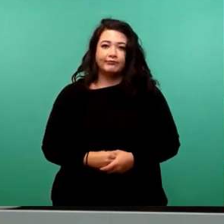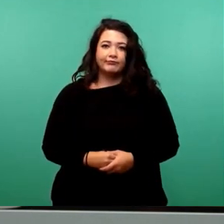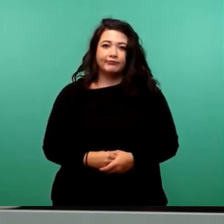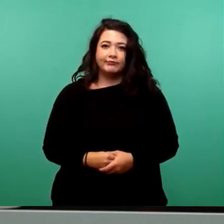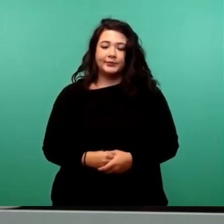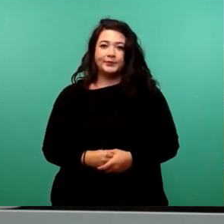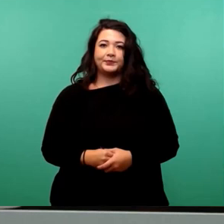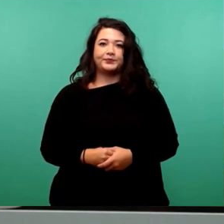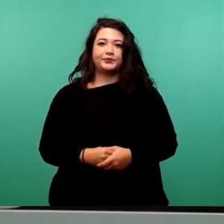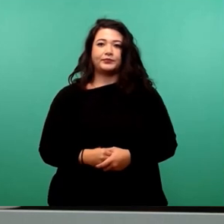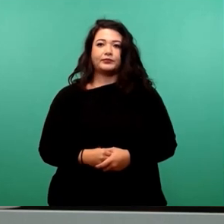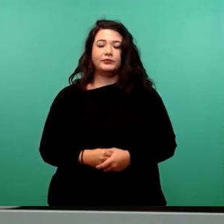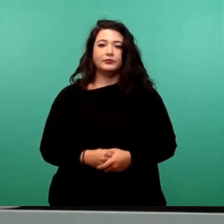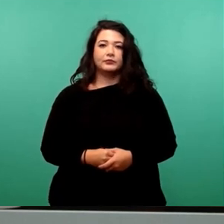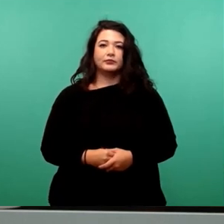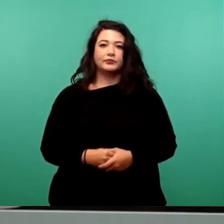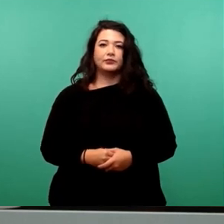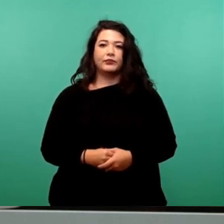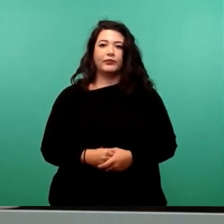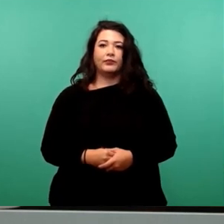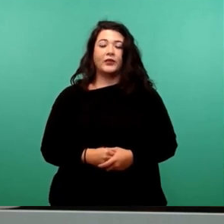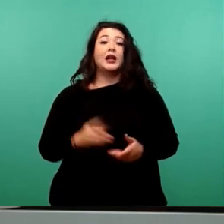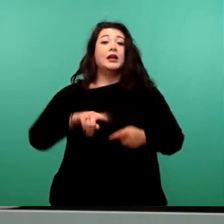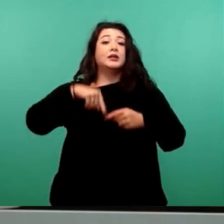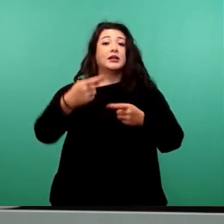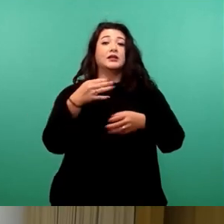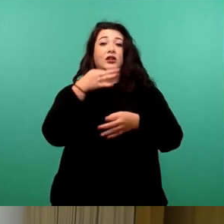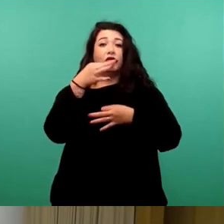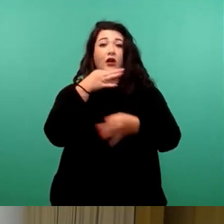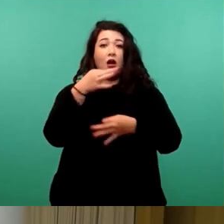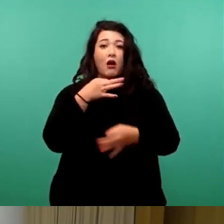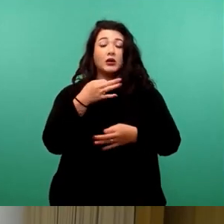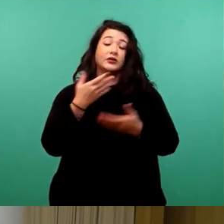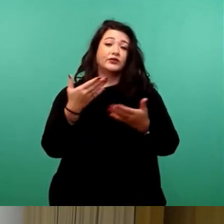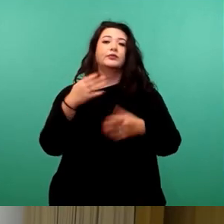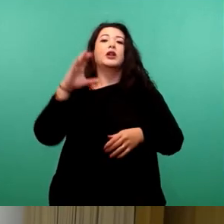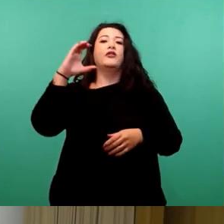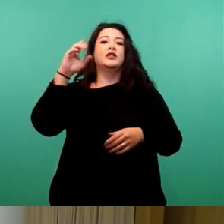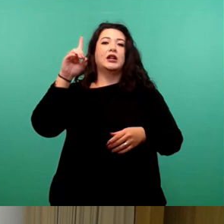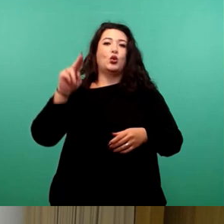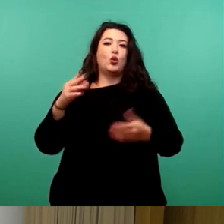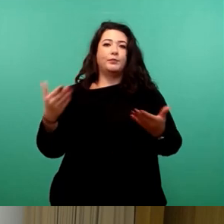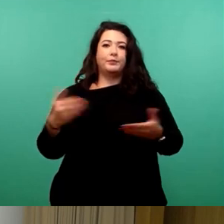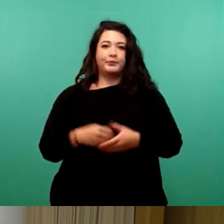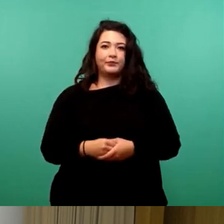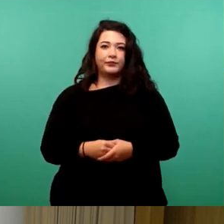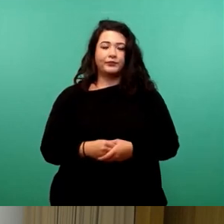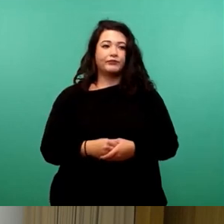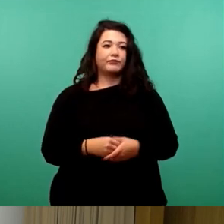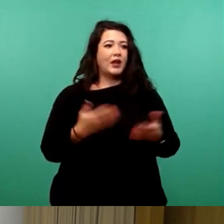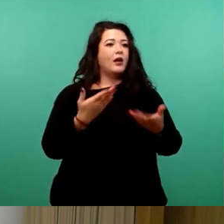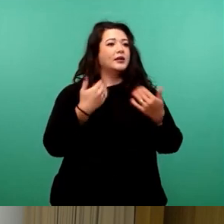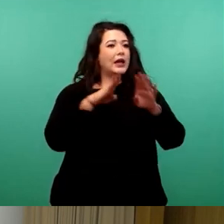So, dann kommen wir zur nächsten Fragenfraktion. Das ist die CDU, Herr Dietze. Ja, sehr geehrter Herr Oberbürgermeister, um den